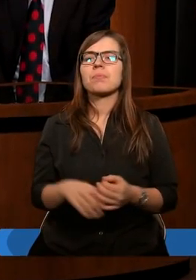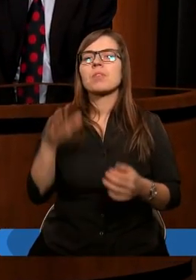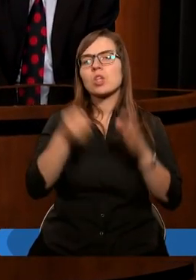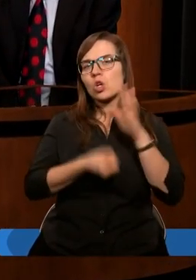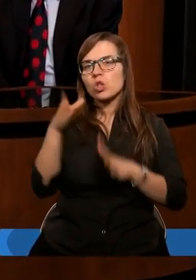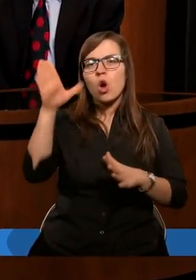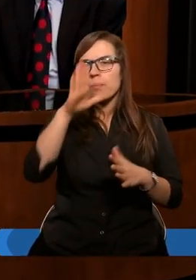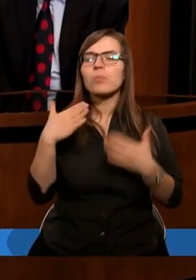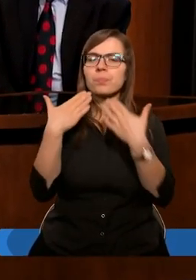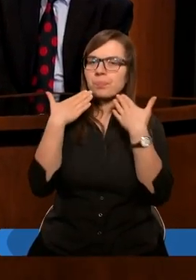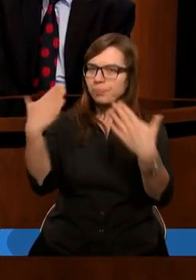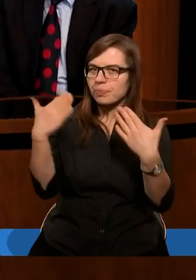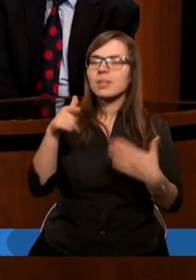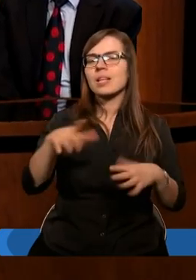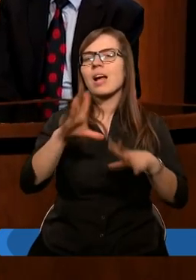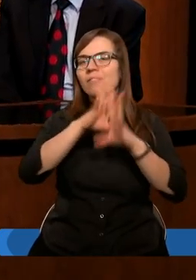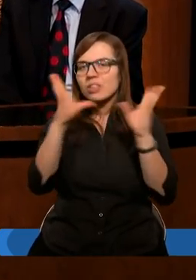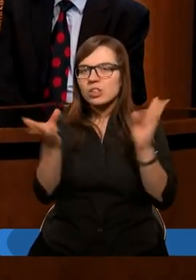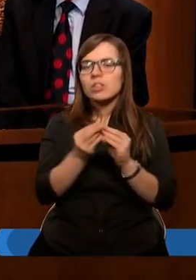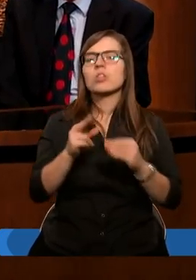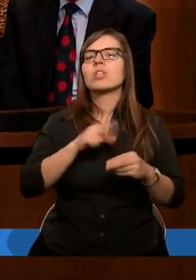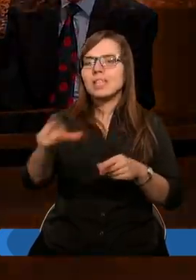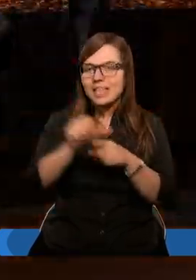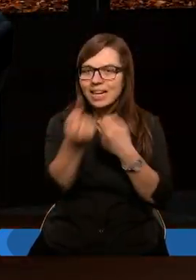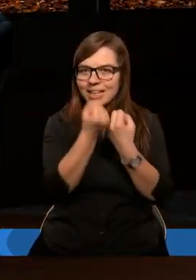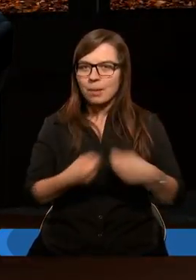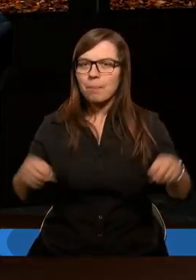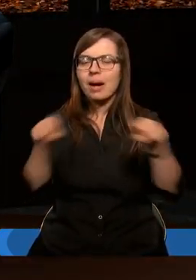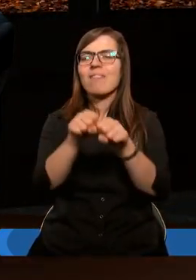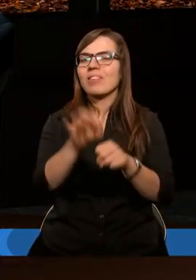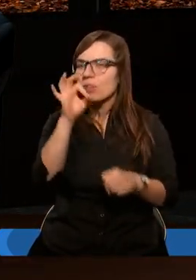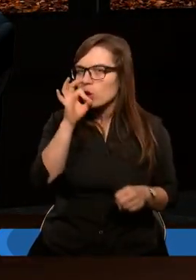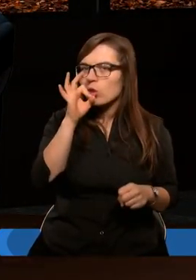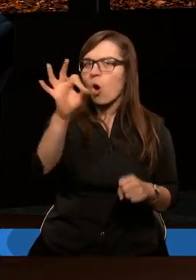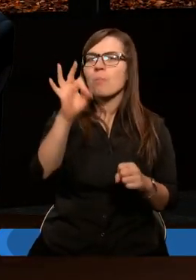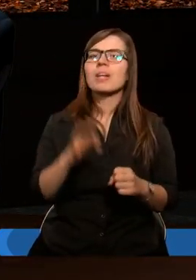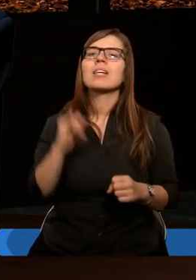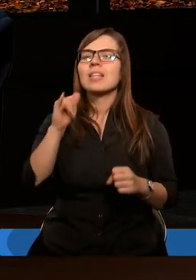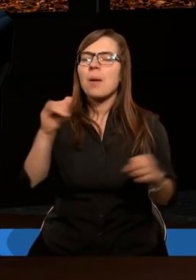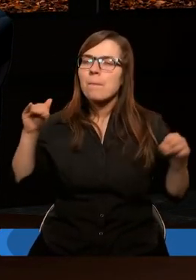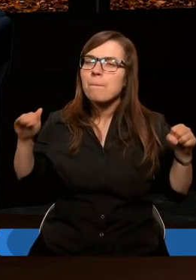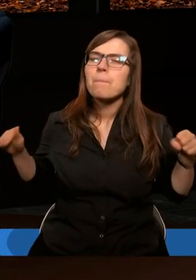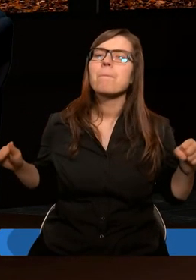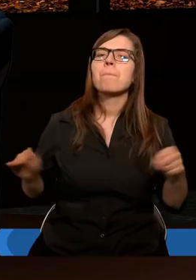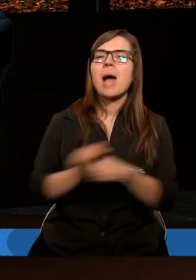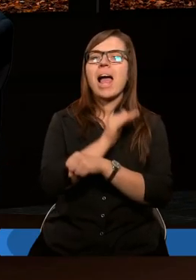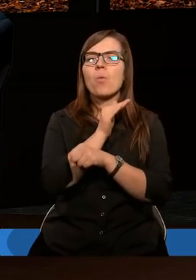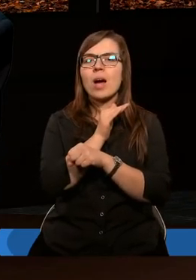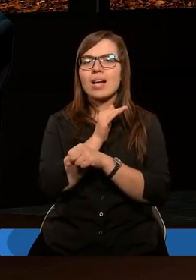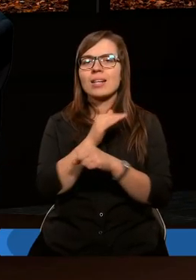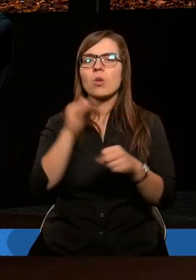Boże drogi, dziękujemy Ci za to, że Ty jesteś sprawiedliwy, dobry i pełen